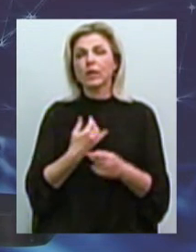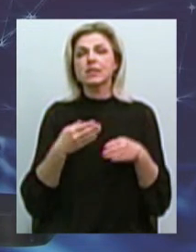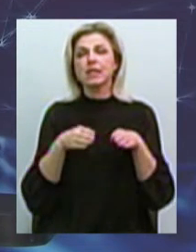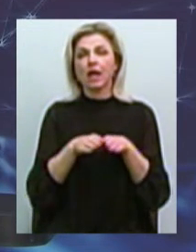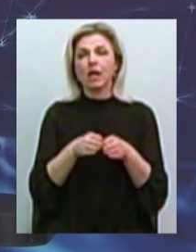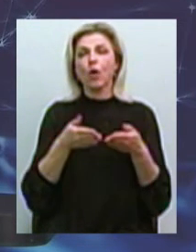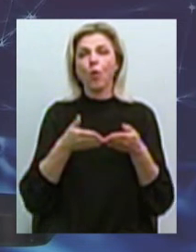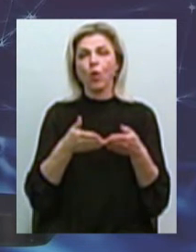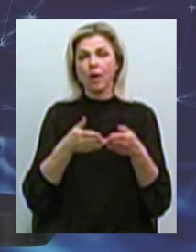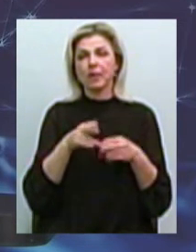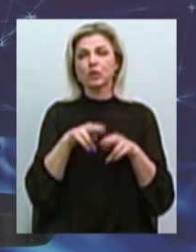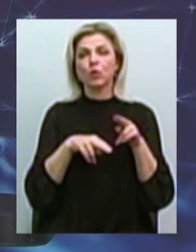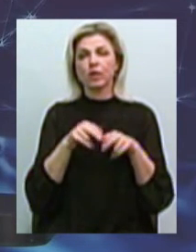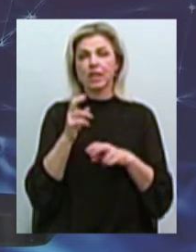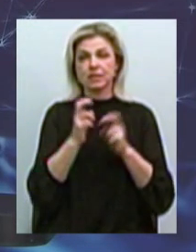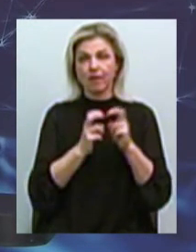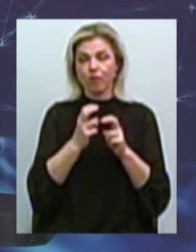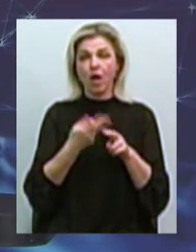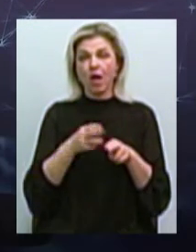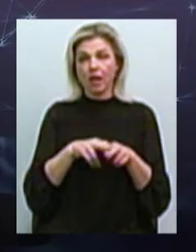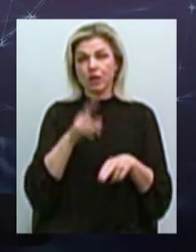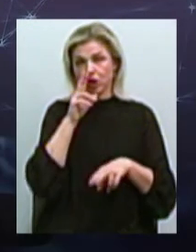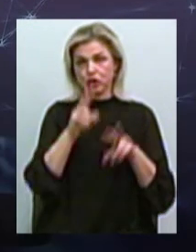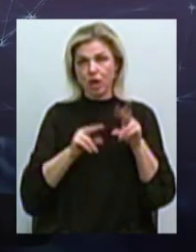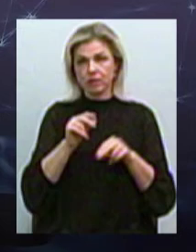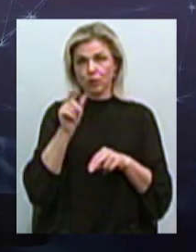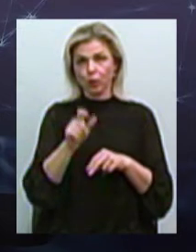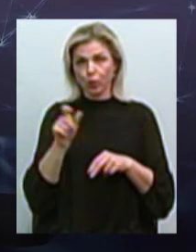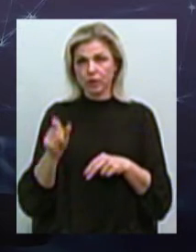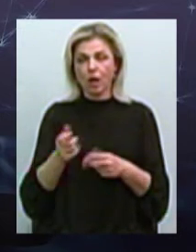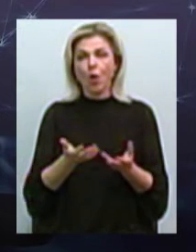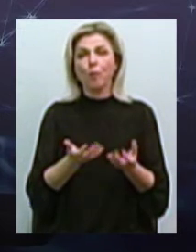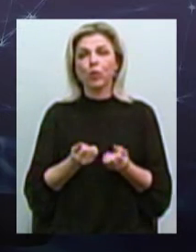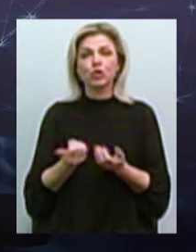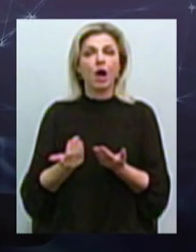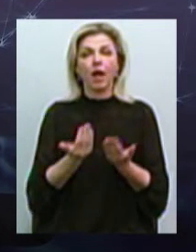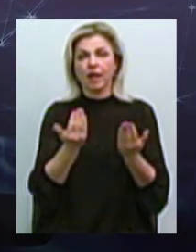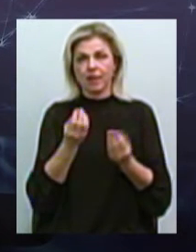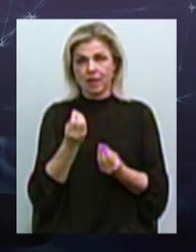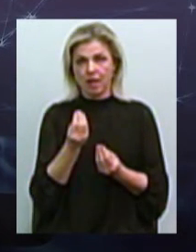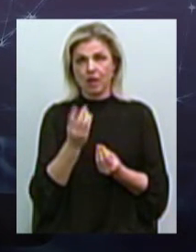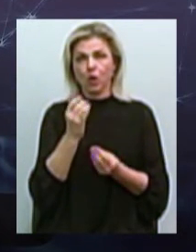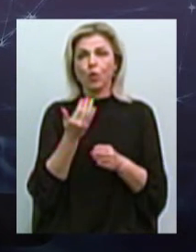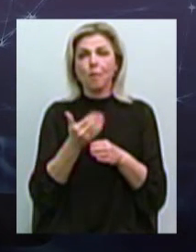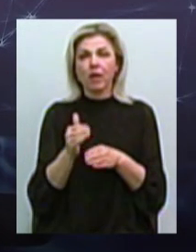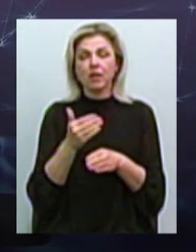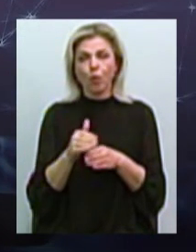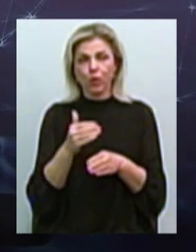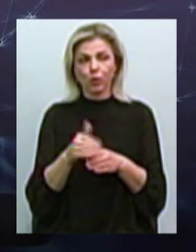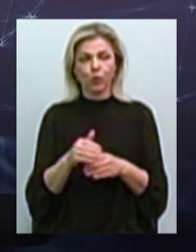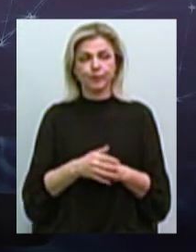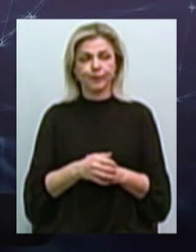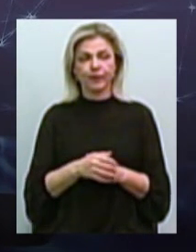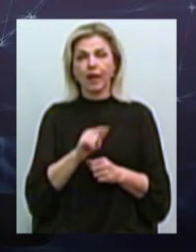заводи, це був шанс людям получить хоть якісь деньги. Але потихонечку там, якби,